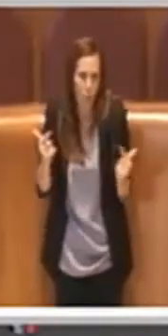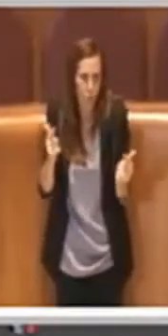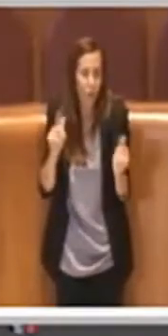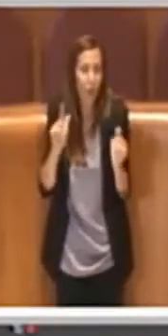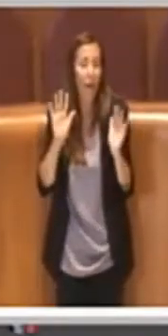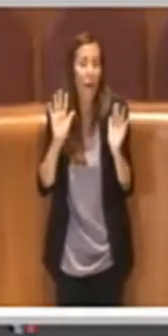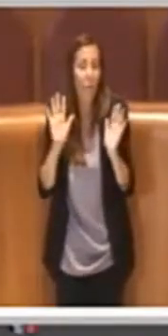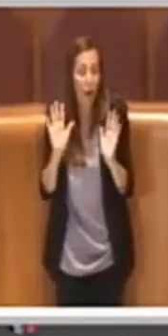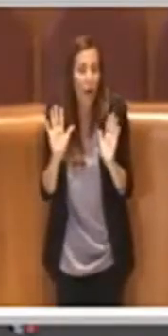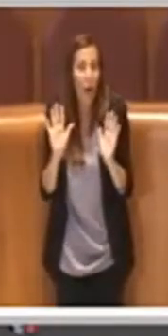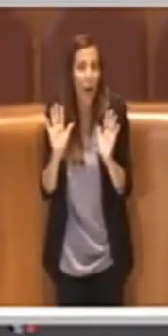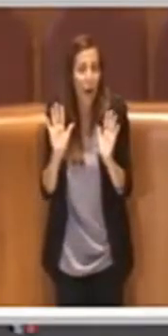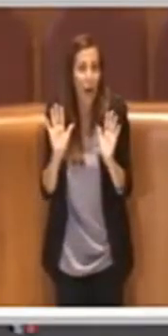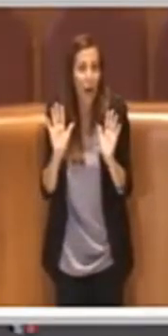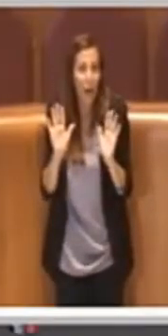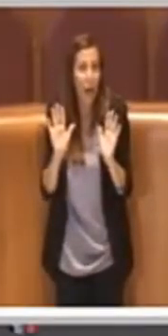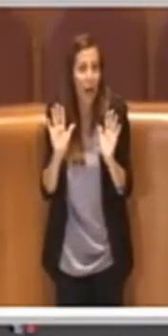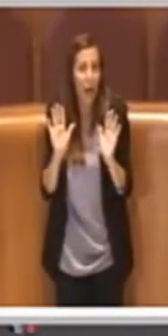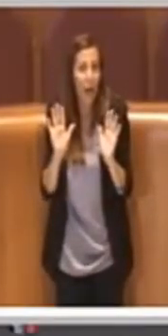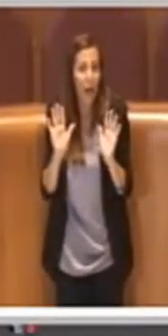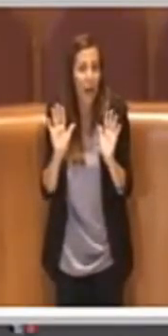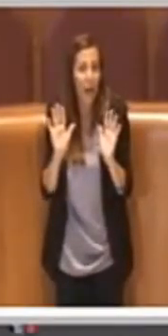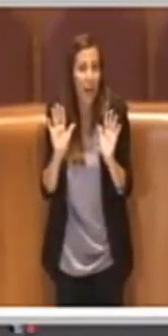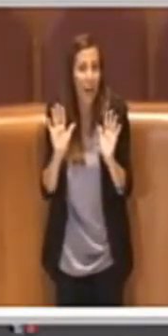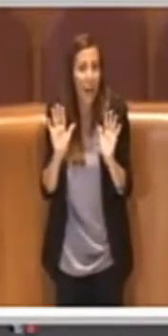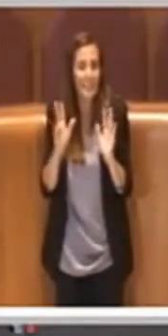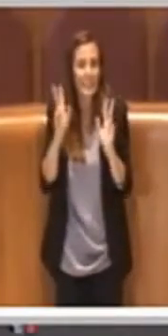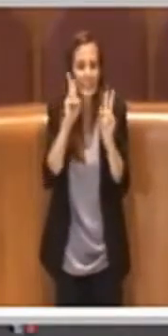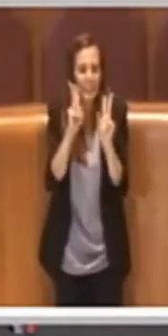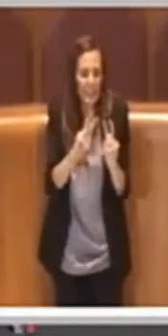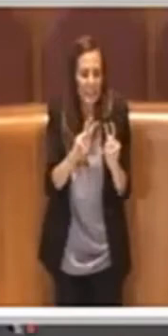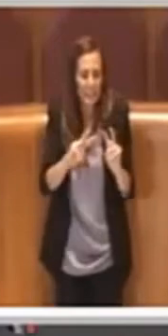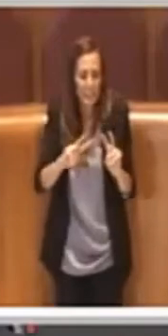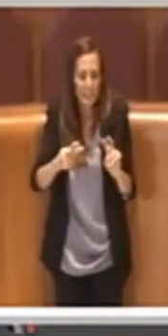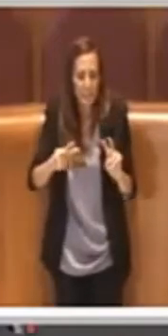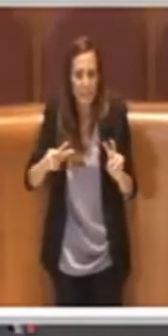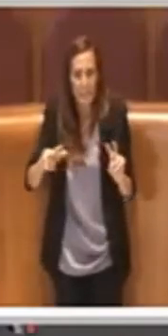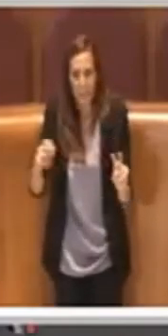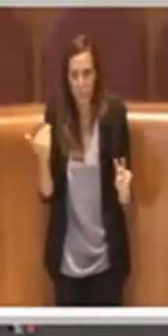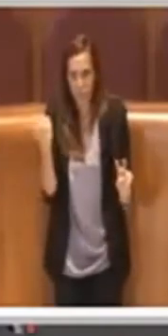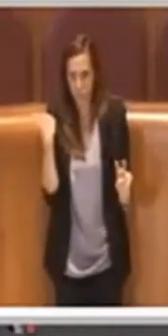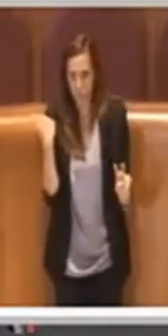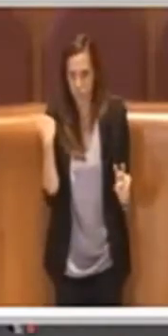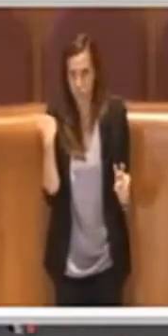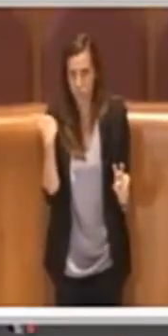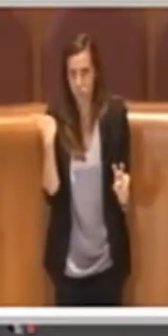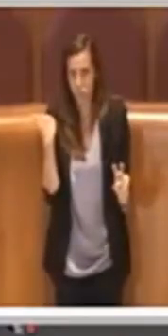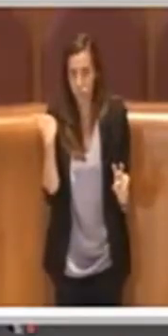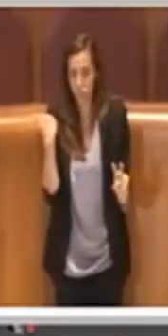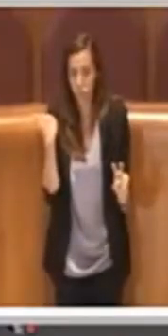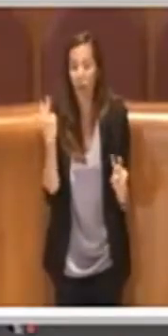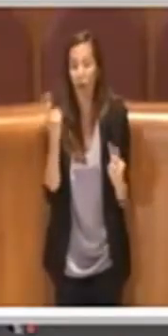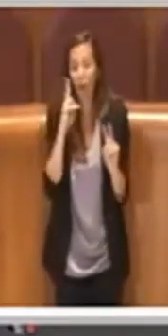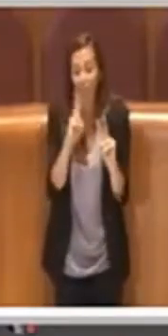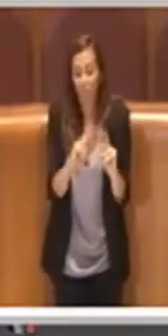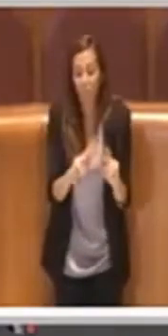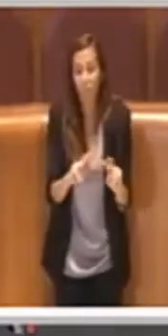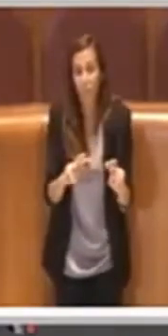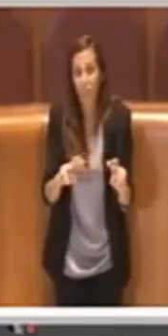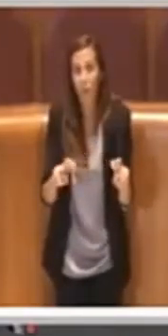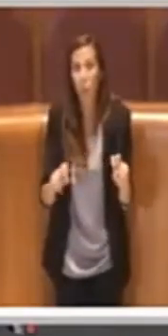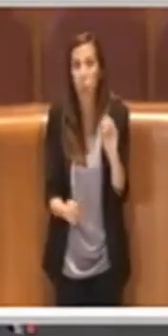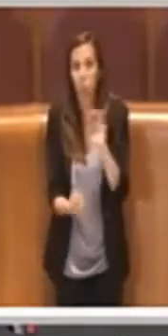indagini recenti hanno portato a verificare che